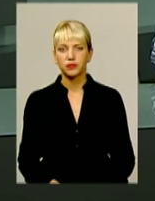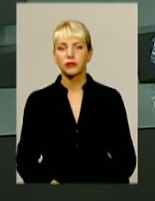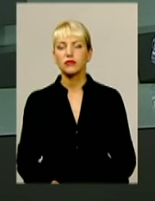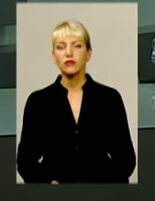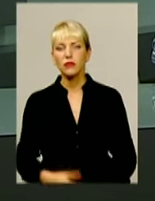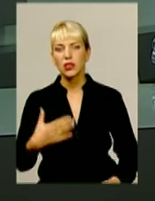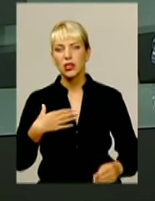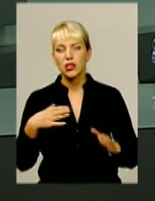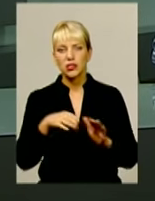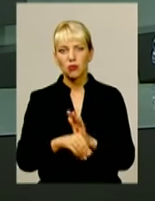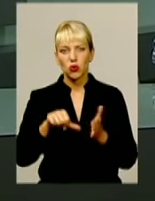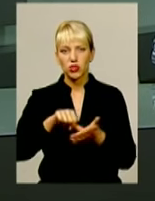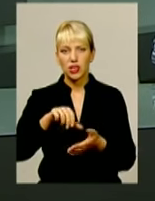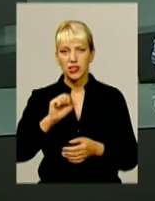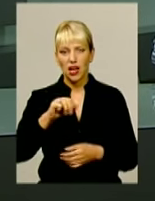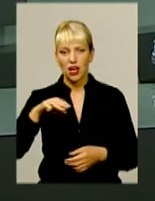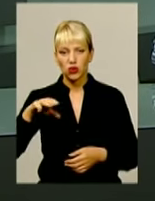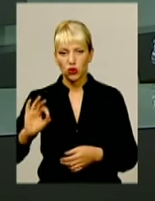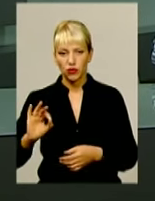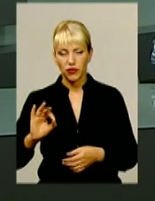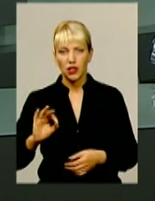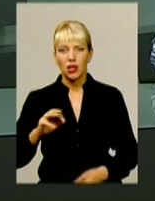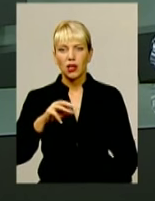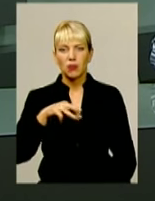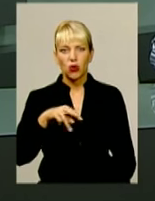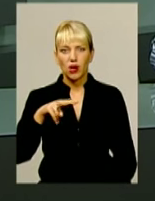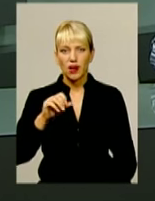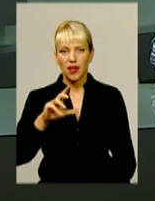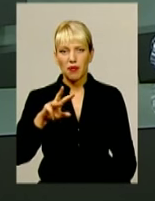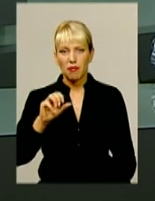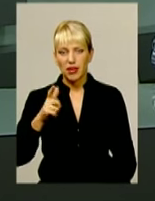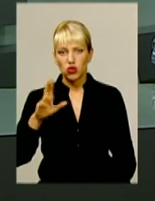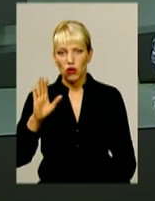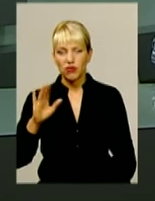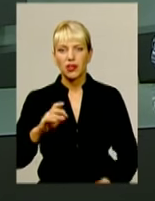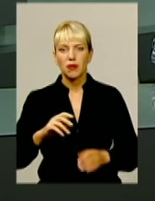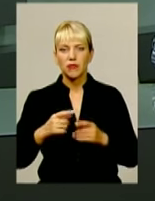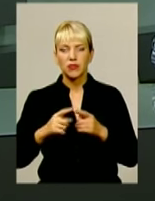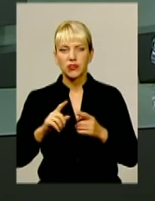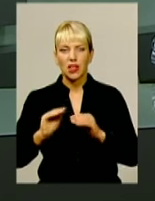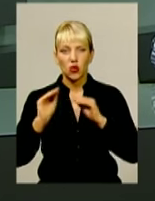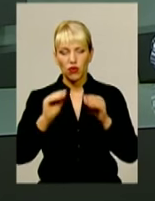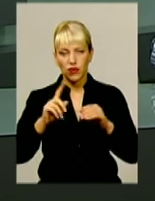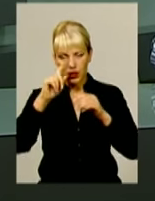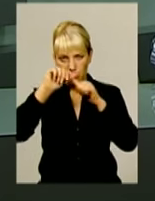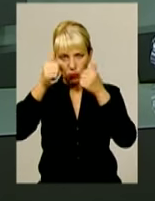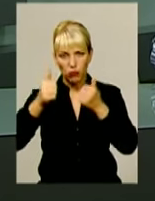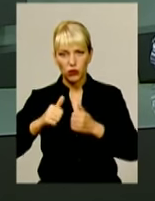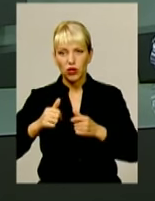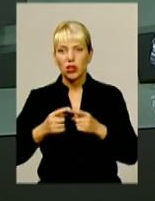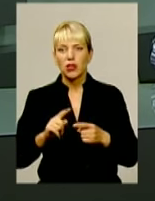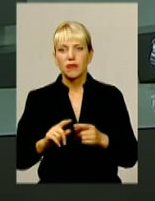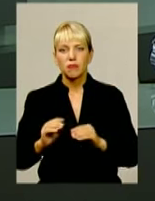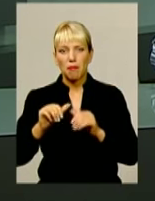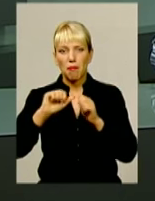Загиблимому учаснику антитерористичної операції Михайлу Лємішову з Віньковецького району встановили меморіальну дошку. Пам'ятний